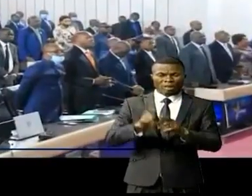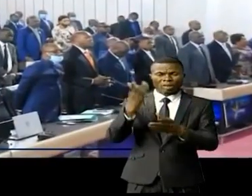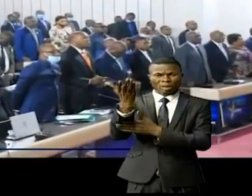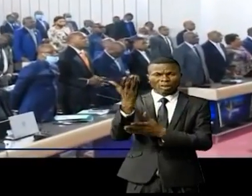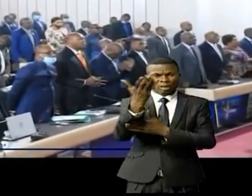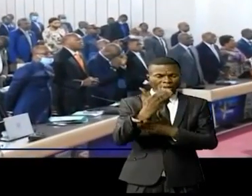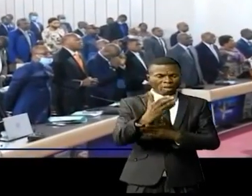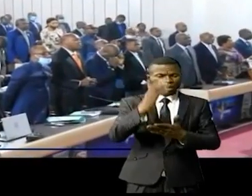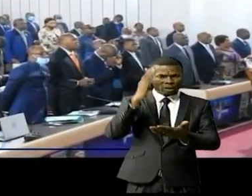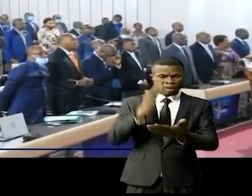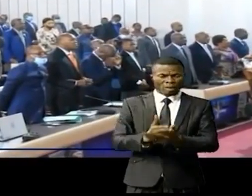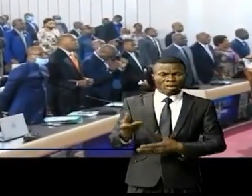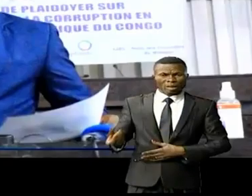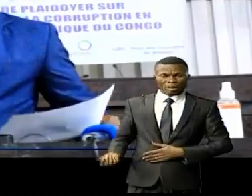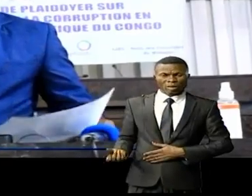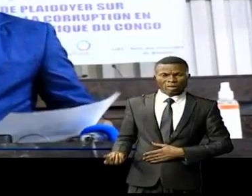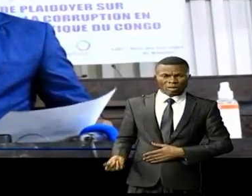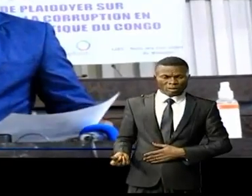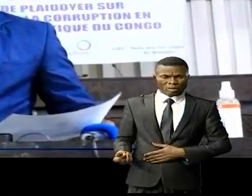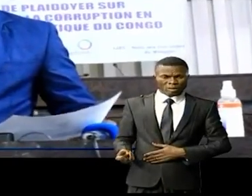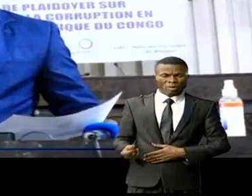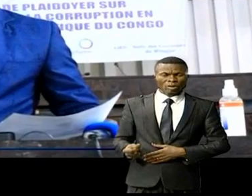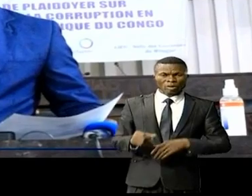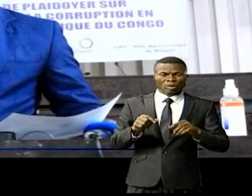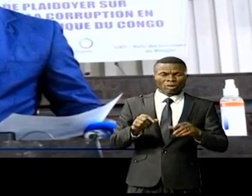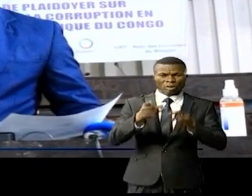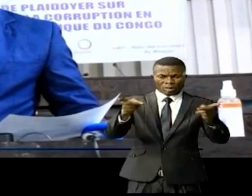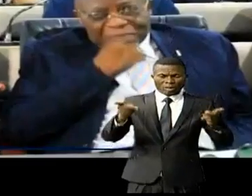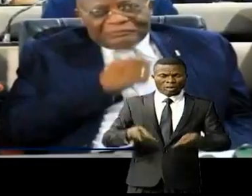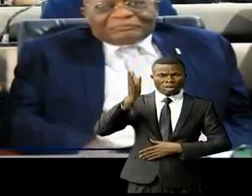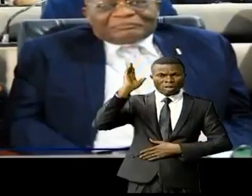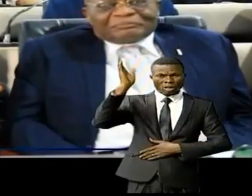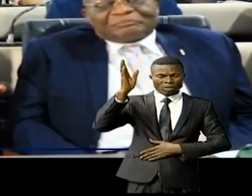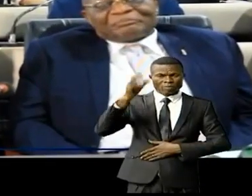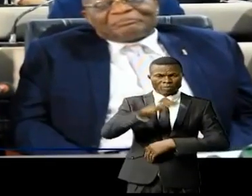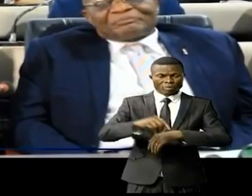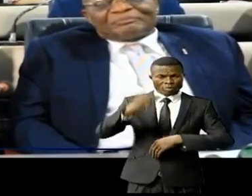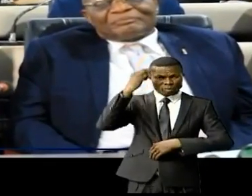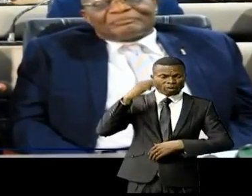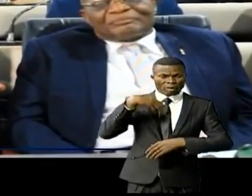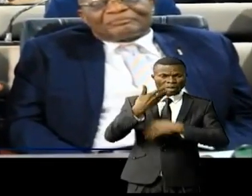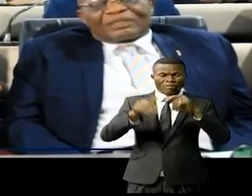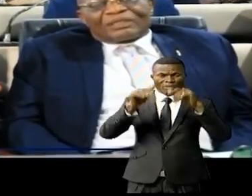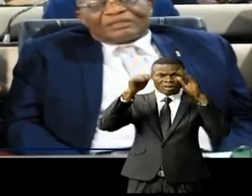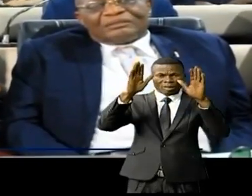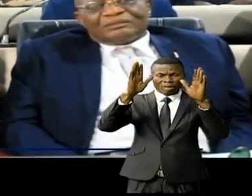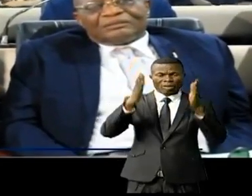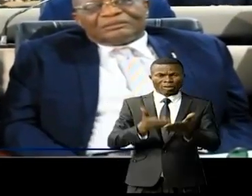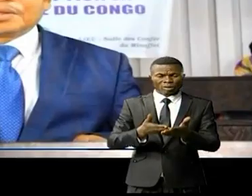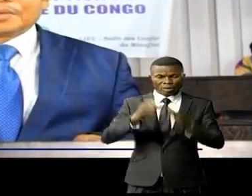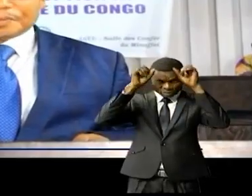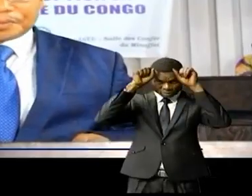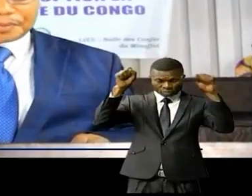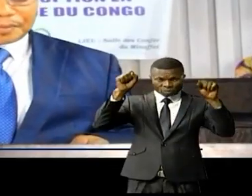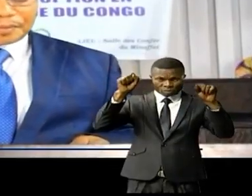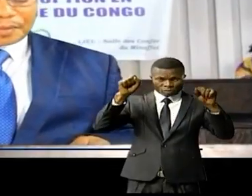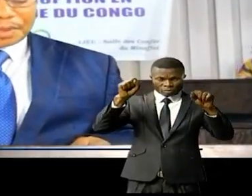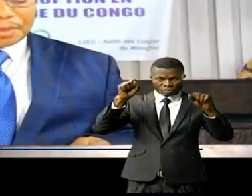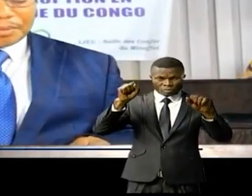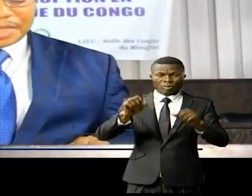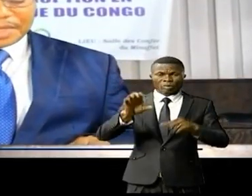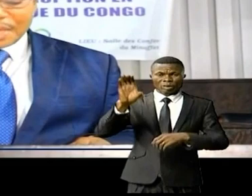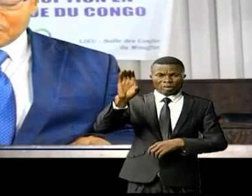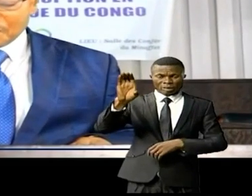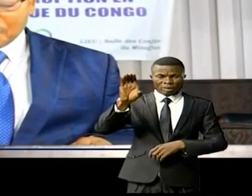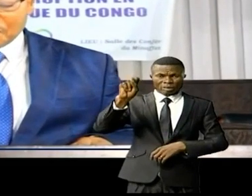sur la lutte contre la corruption a eu lieu dans la salle de conférence du ministère des Affaires étrangères. C'est le président de la CNDH,